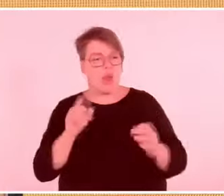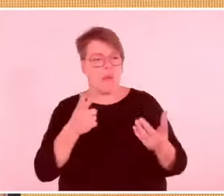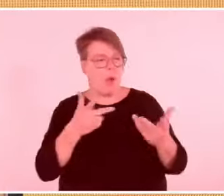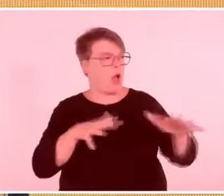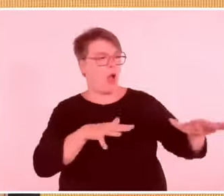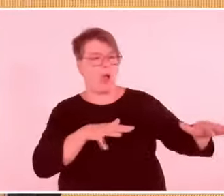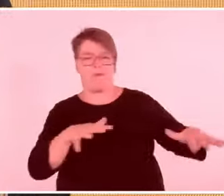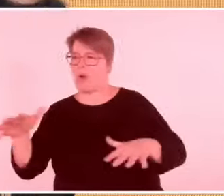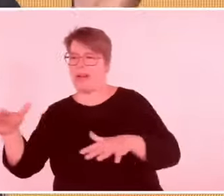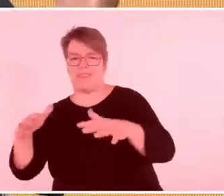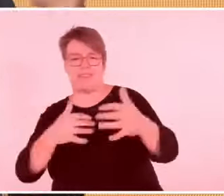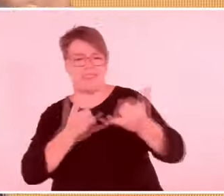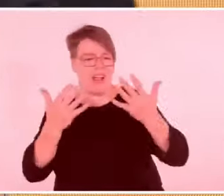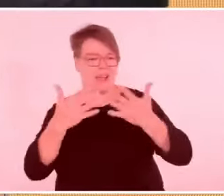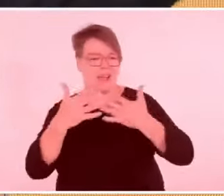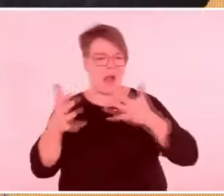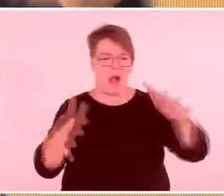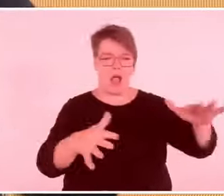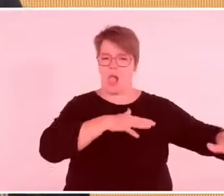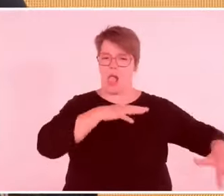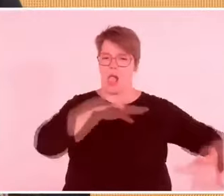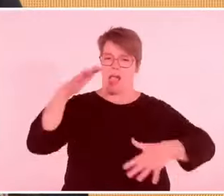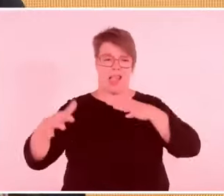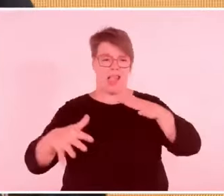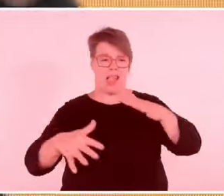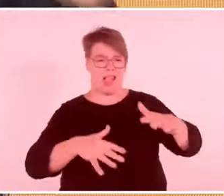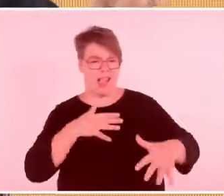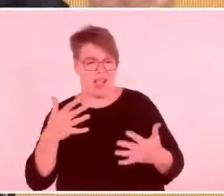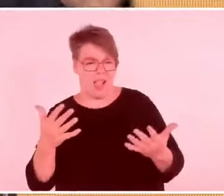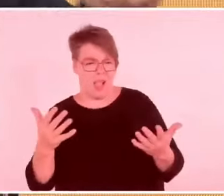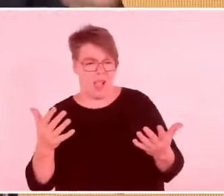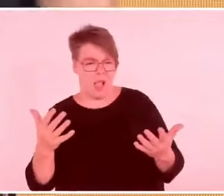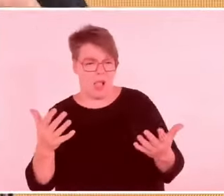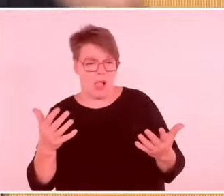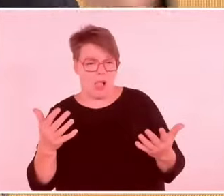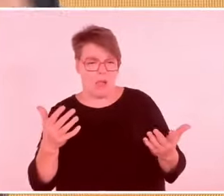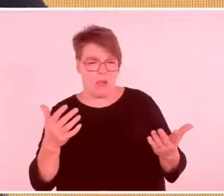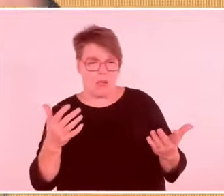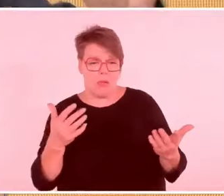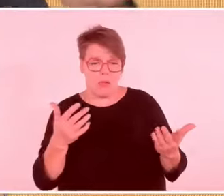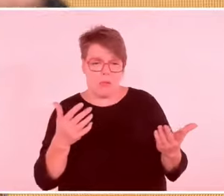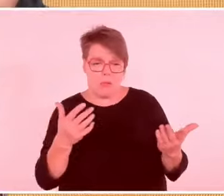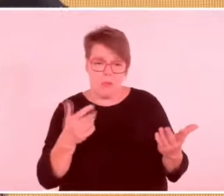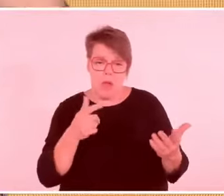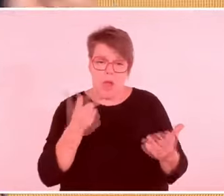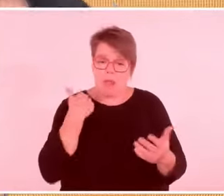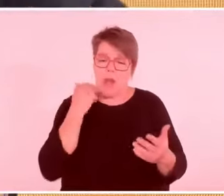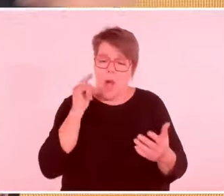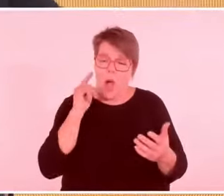Und weil Mensch entschuldigt ist, dass diese Bemerkung nicht gehört werden konnte. Das heißt,